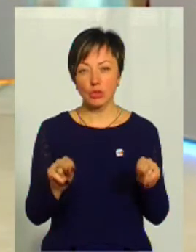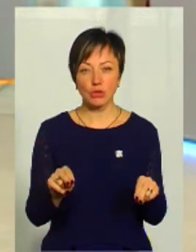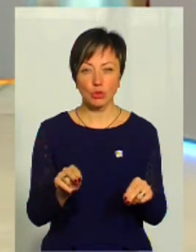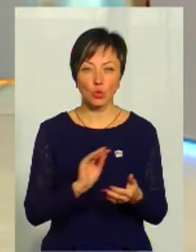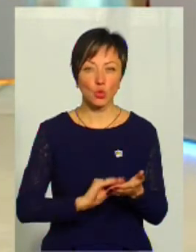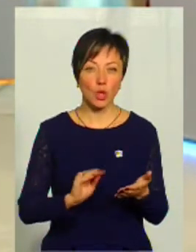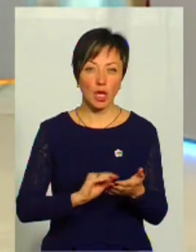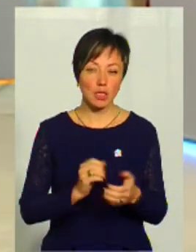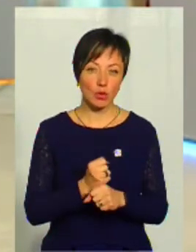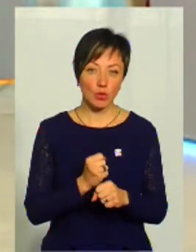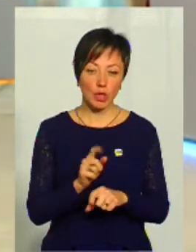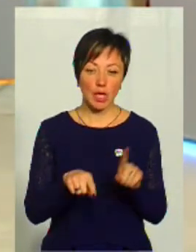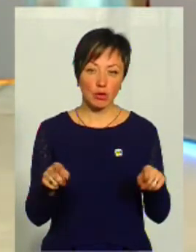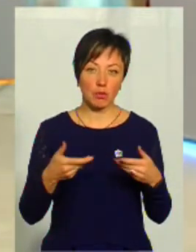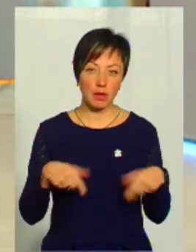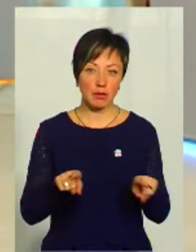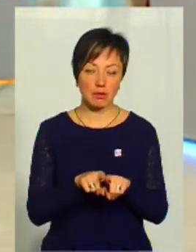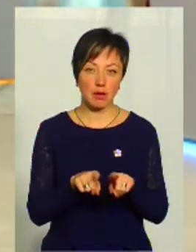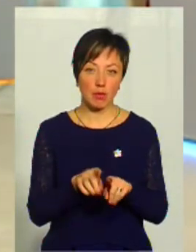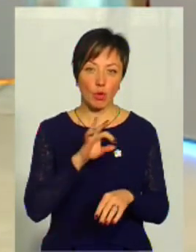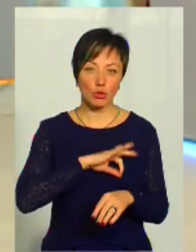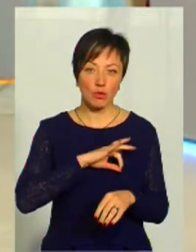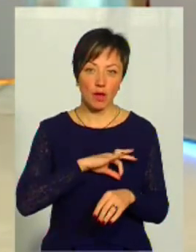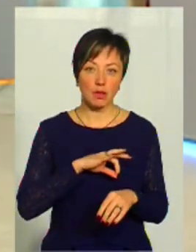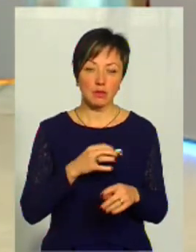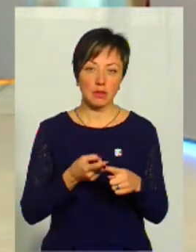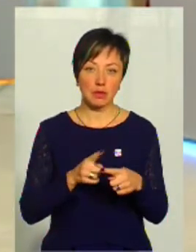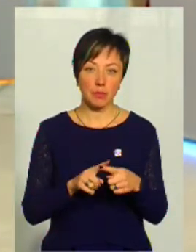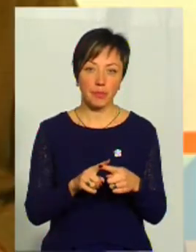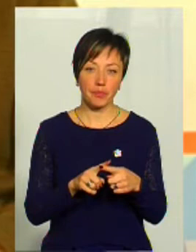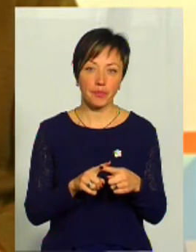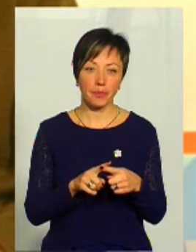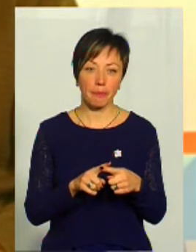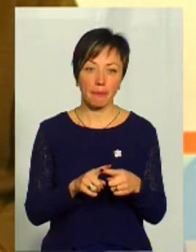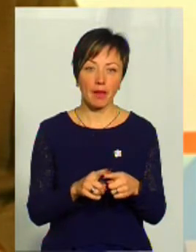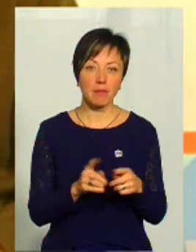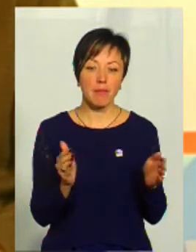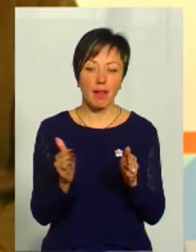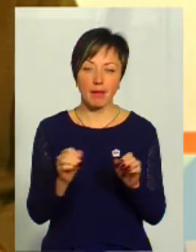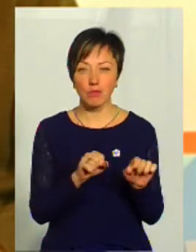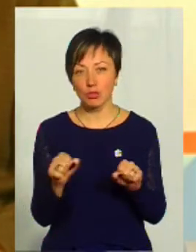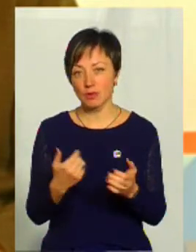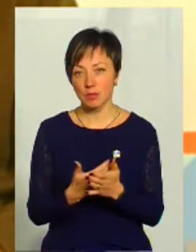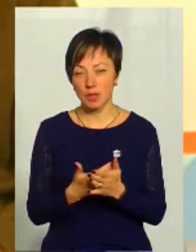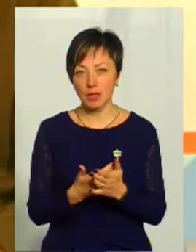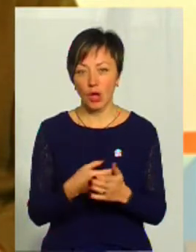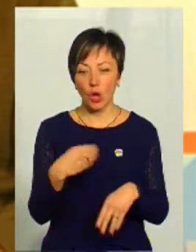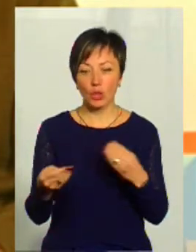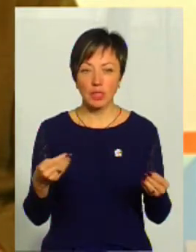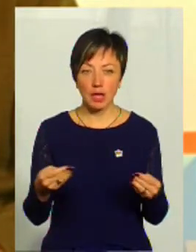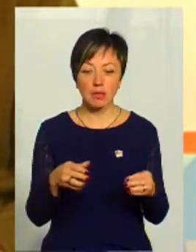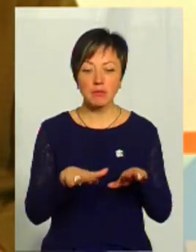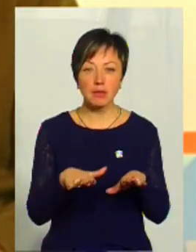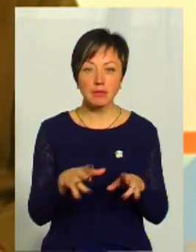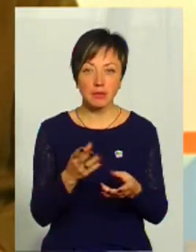чесно, в журналістській роботі інколи ми так само користувалися тими маленькими можливостями роздачі